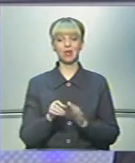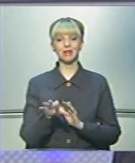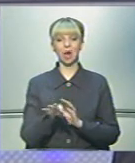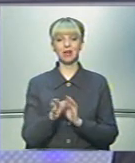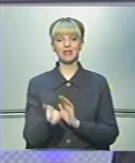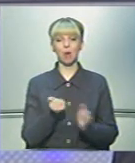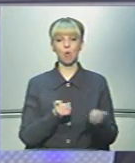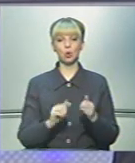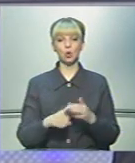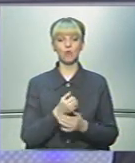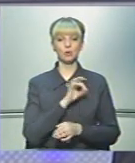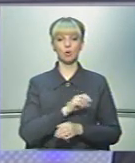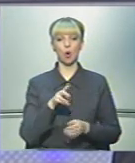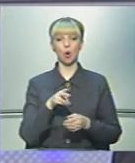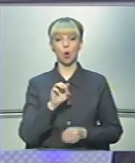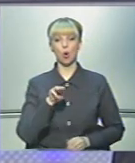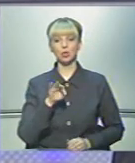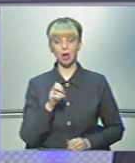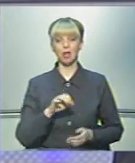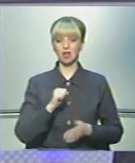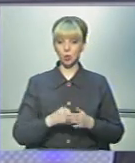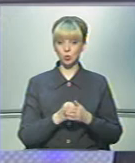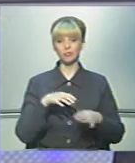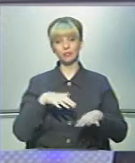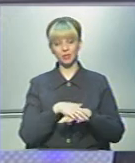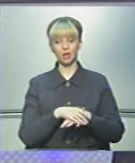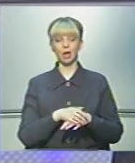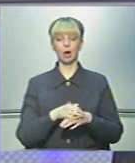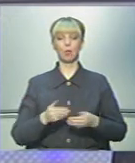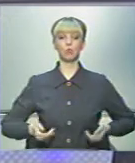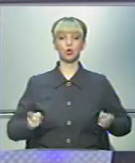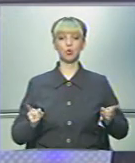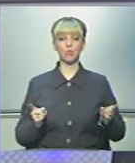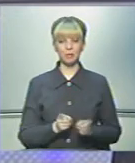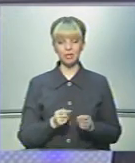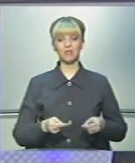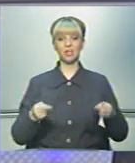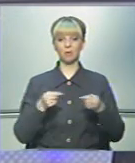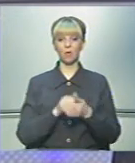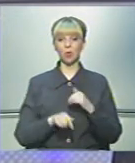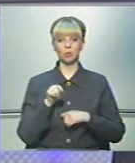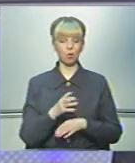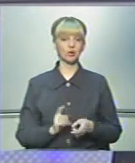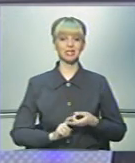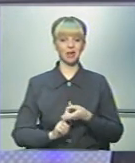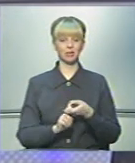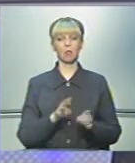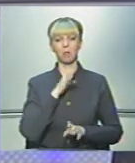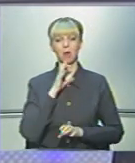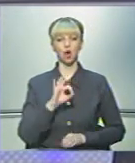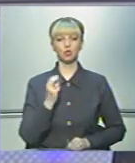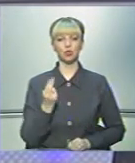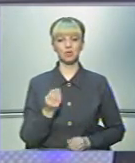споживчого кошика, на основі якого розраховують прожитковий мінімум та відповідно від якого залежать чимало